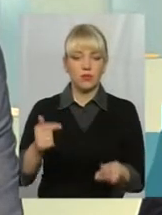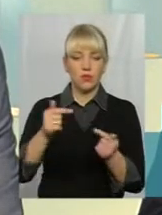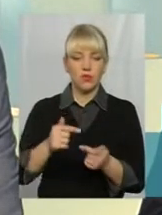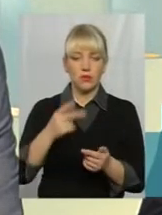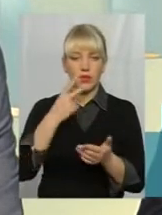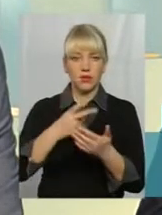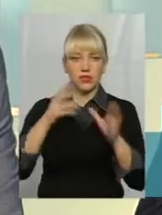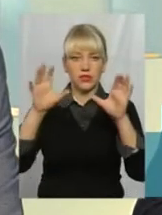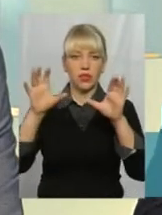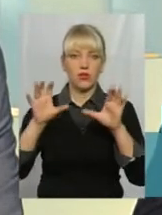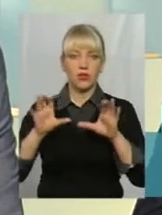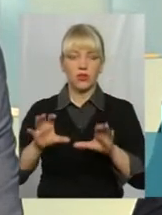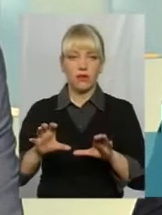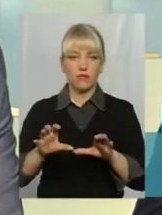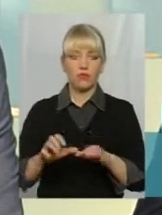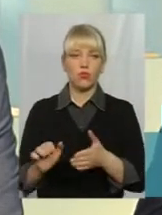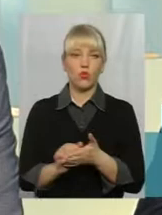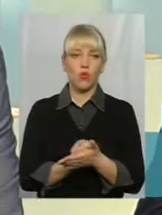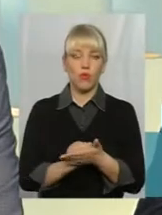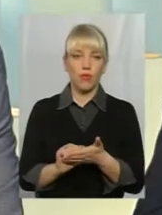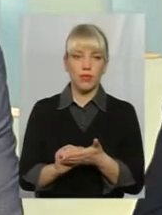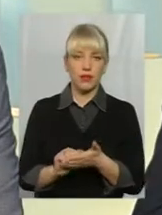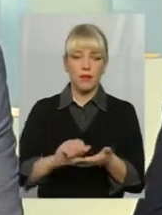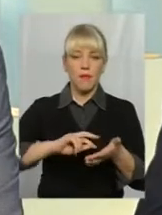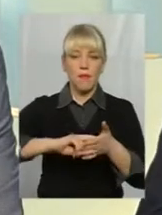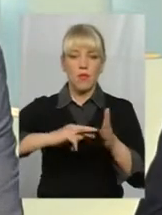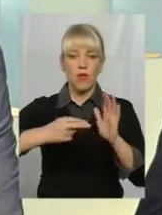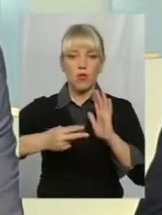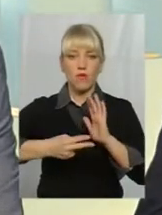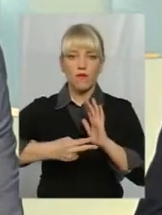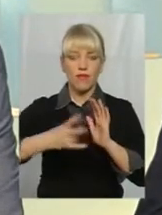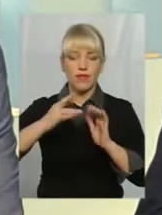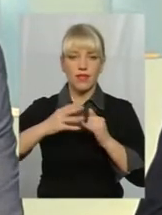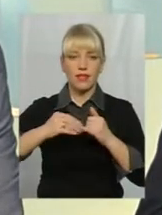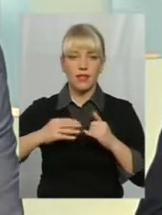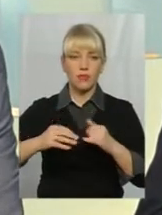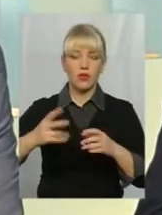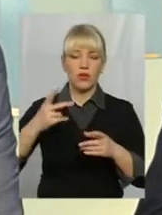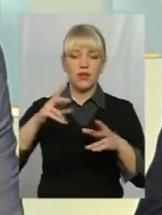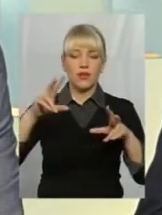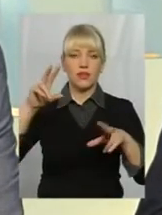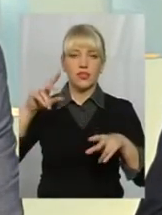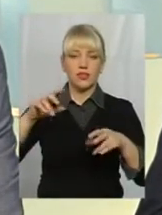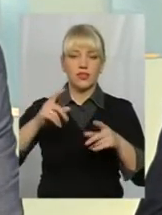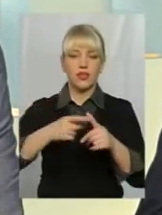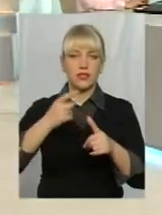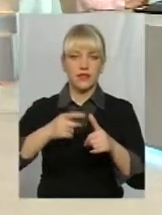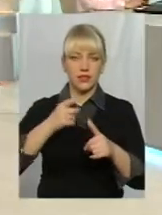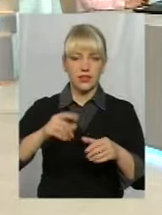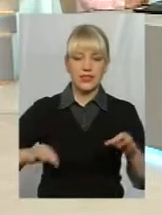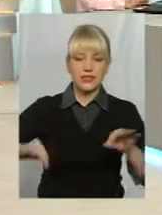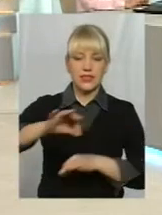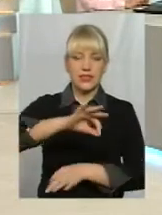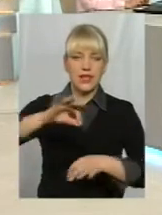законодавством документ, планувальний документ на землю, який називається «Схема землеустрою та техніко-економічного